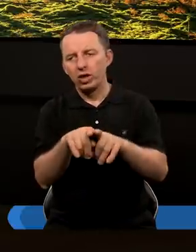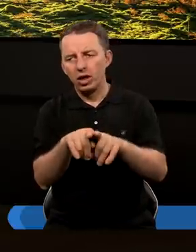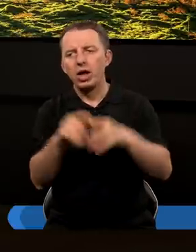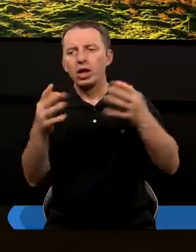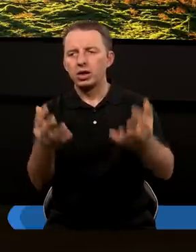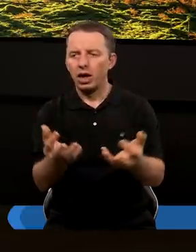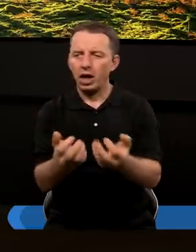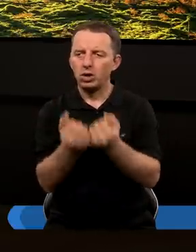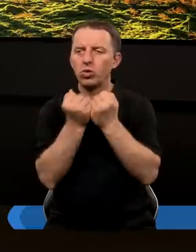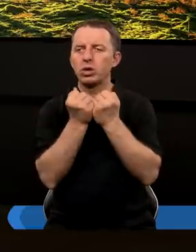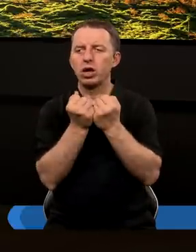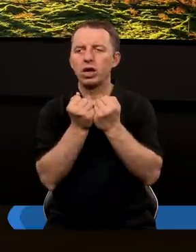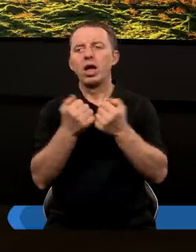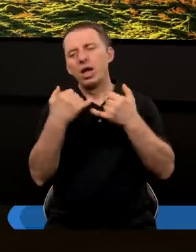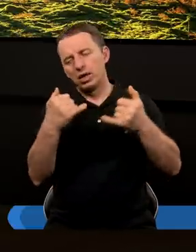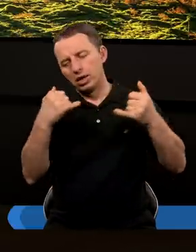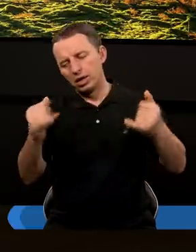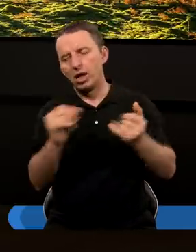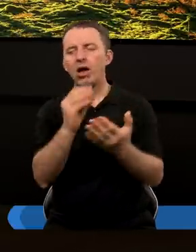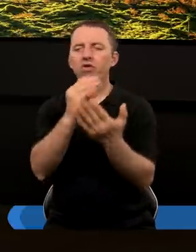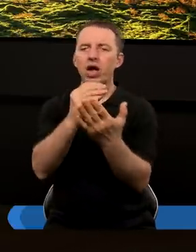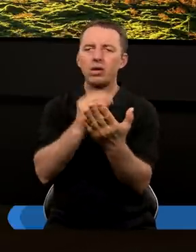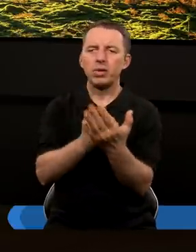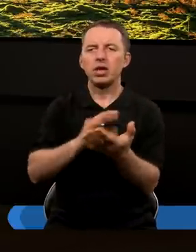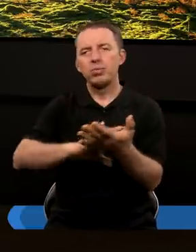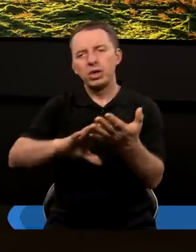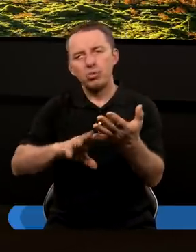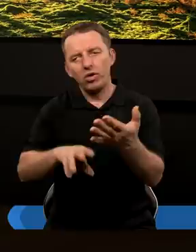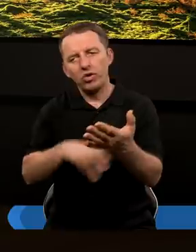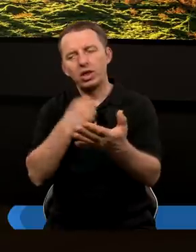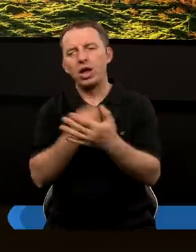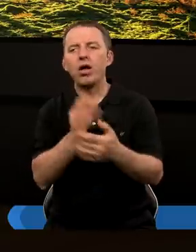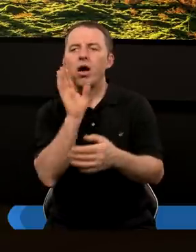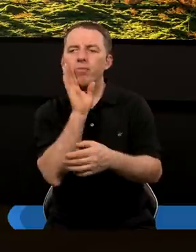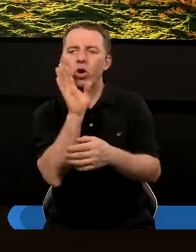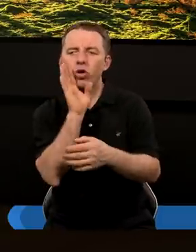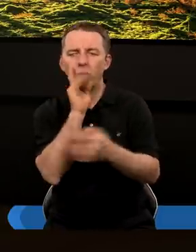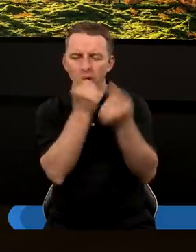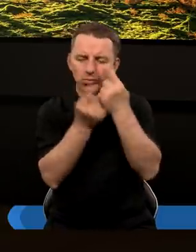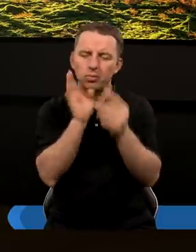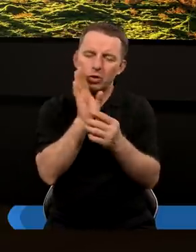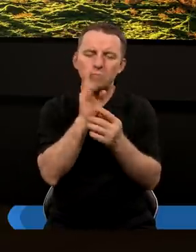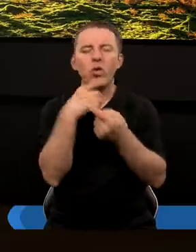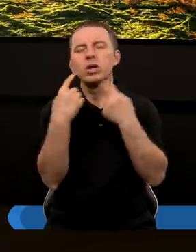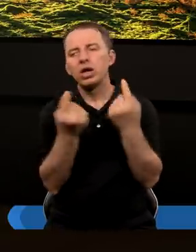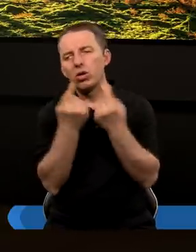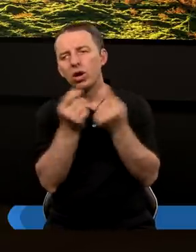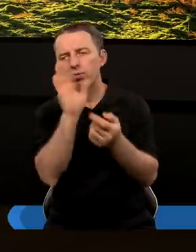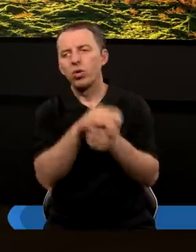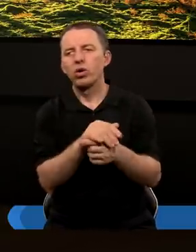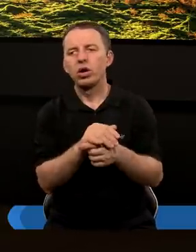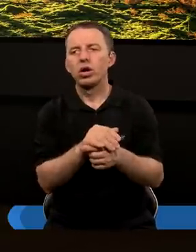znajdujemy w innych fragmentach Pisma Świętego podobne myśli, podobną sytuację, gdzie